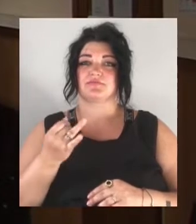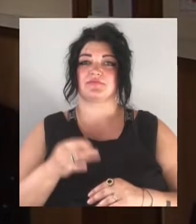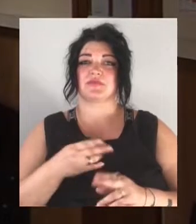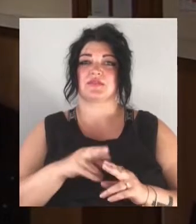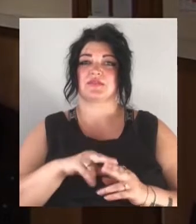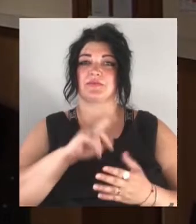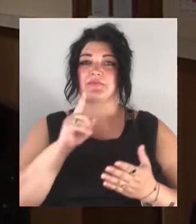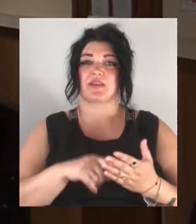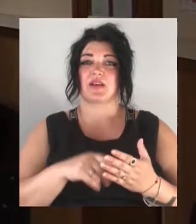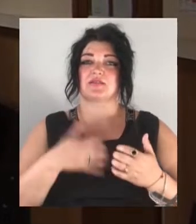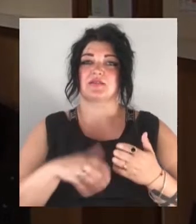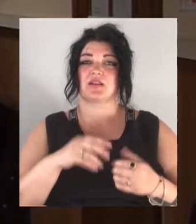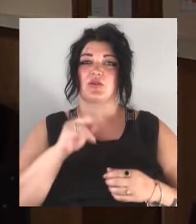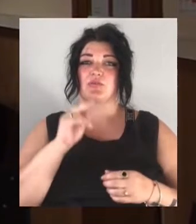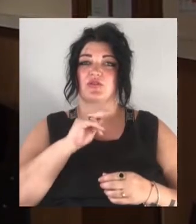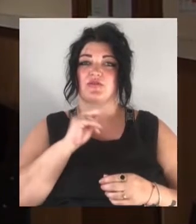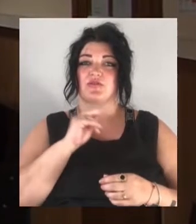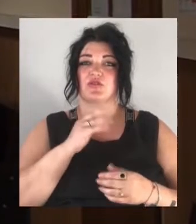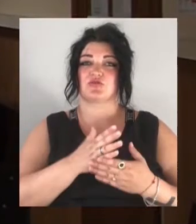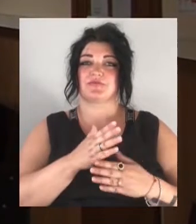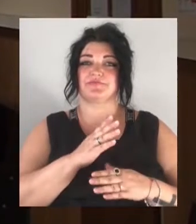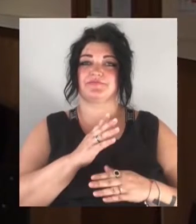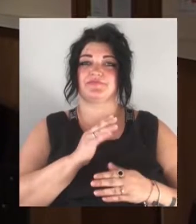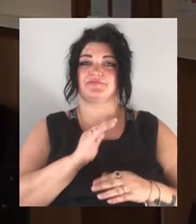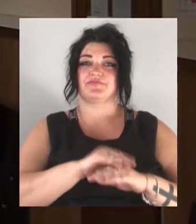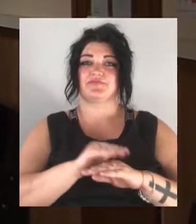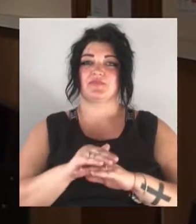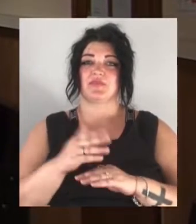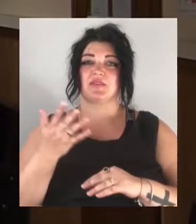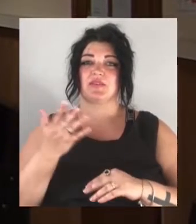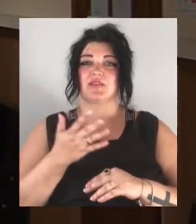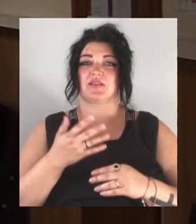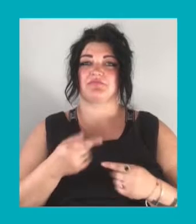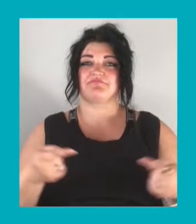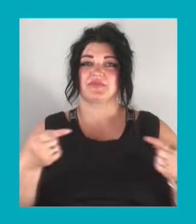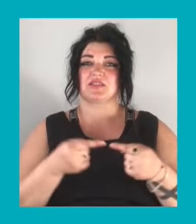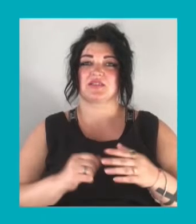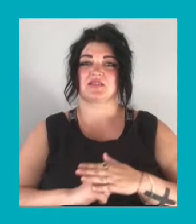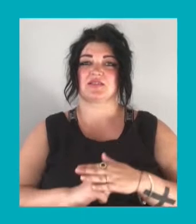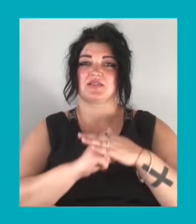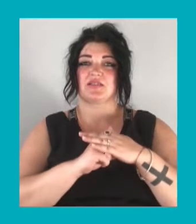обвинувачення і потерпілих, які були визнані собою безпідставними та відмовлені задоволені.